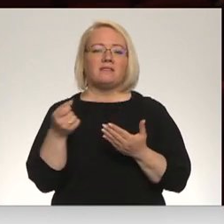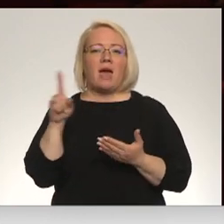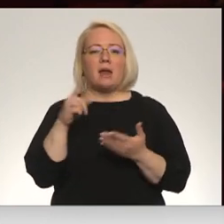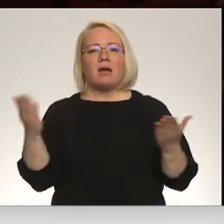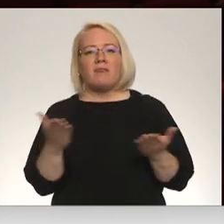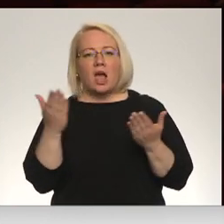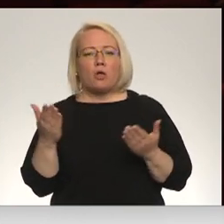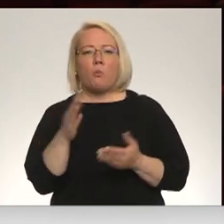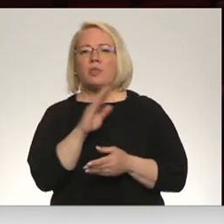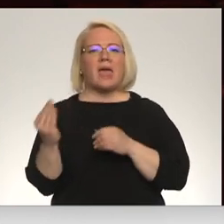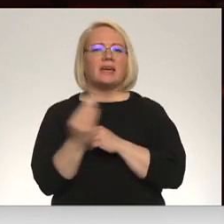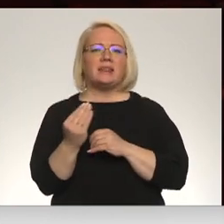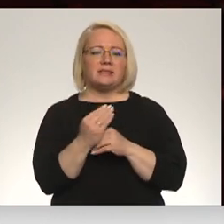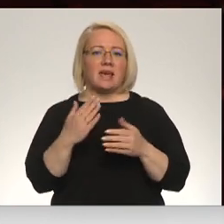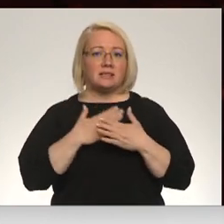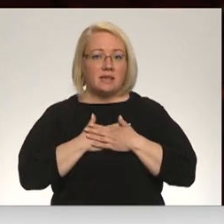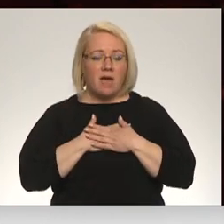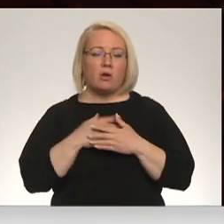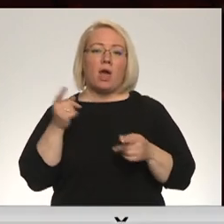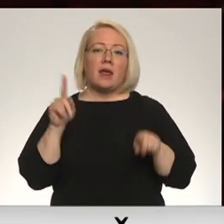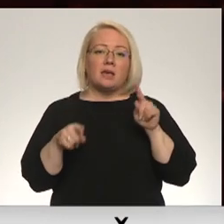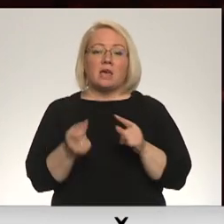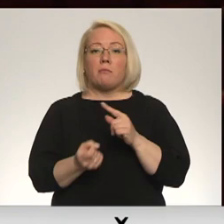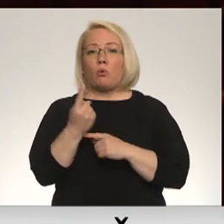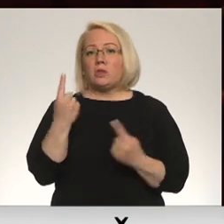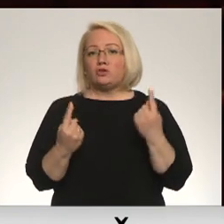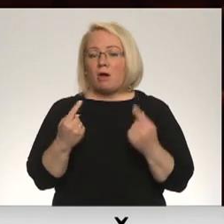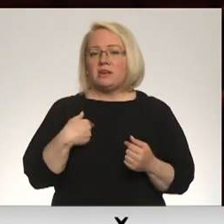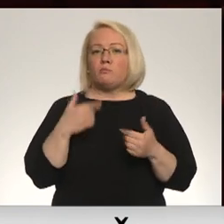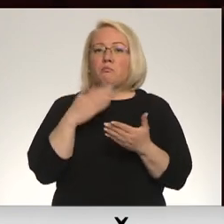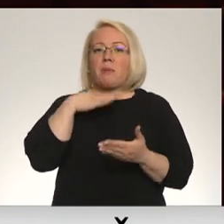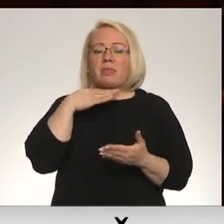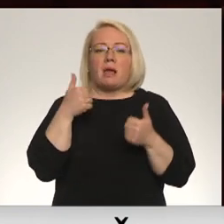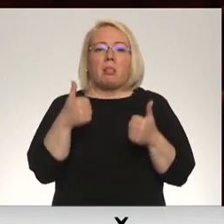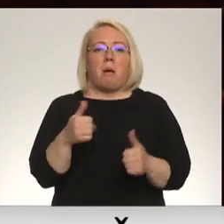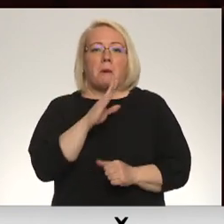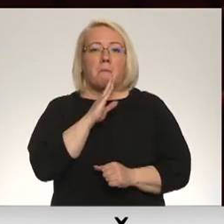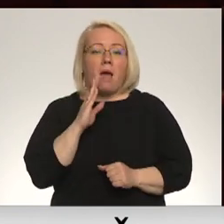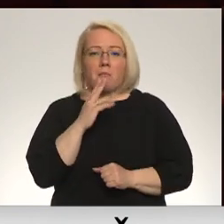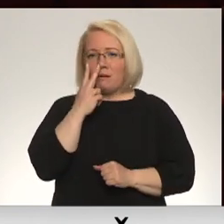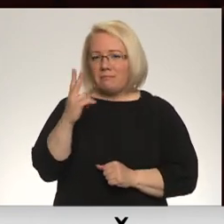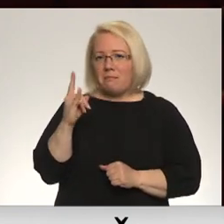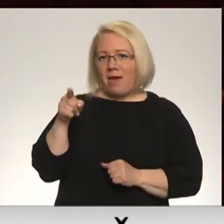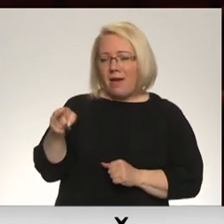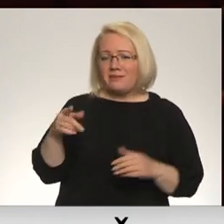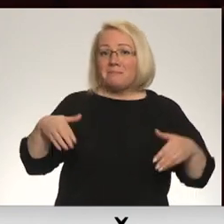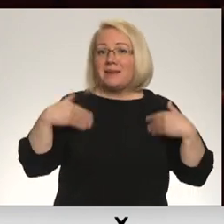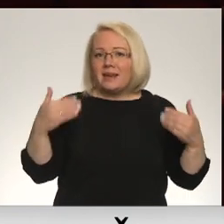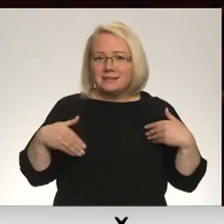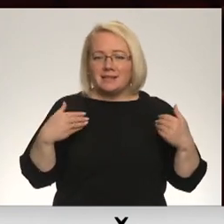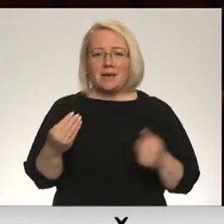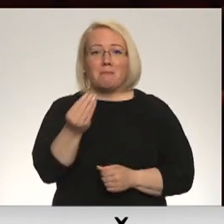sevi nekritisēt tik daudz un, ja kādreiz rodas šaubas par to, vai es esmu pieteikama laba mamma, pastīties uz bērniem, kas viss ticamāk ir priecīgi,